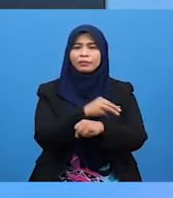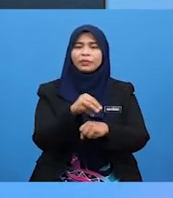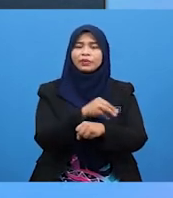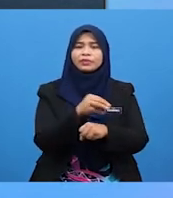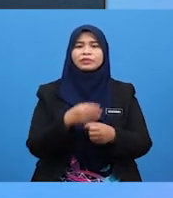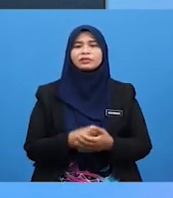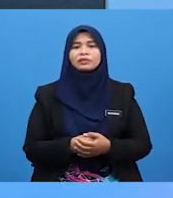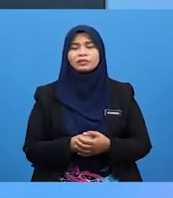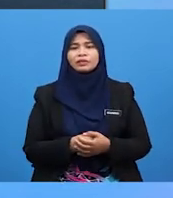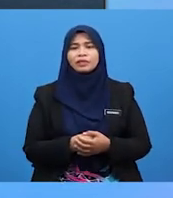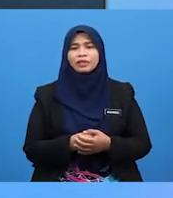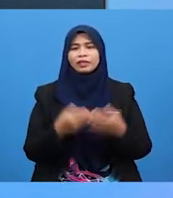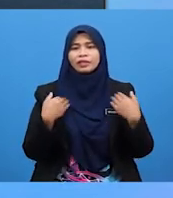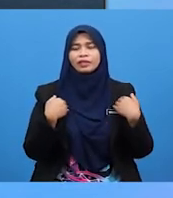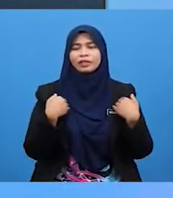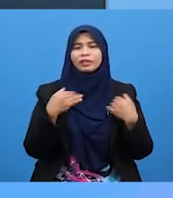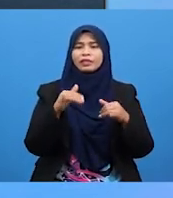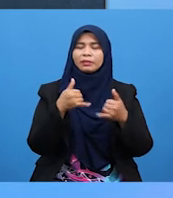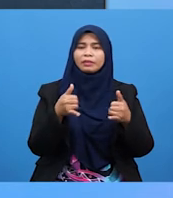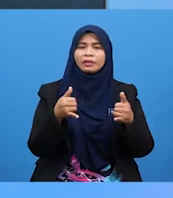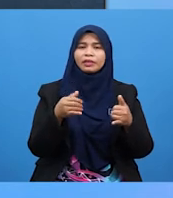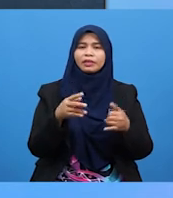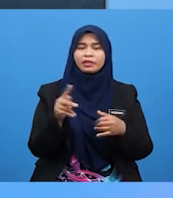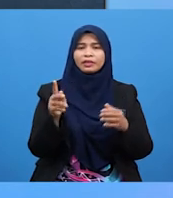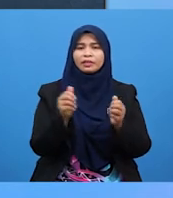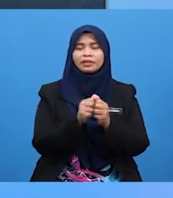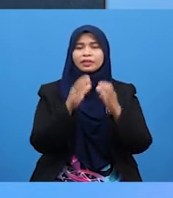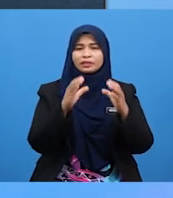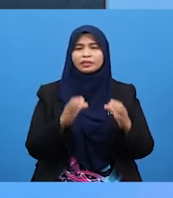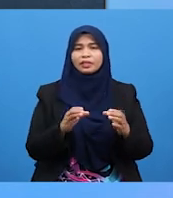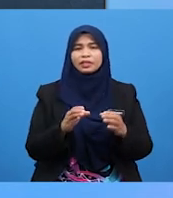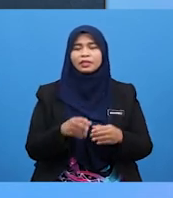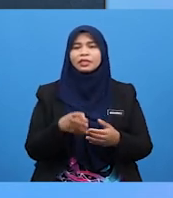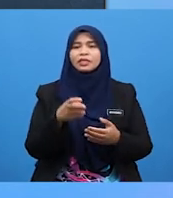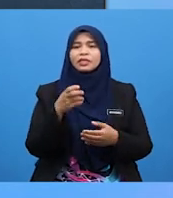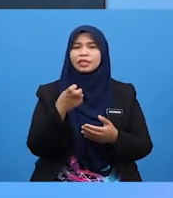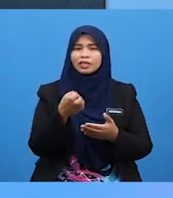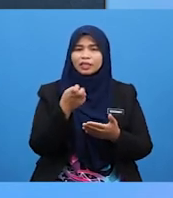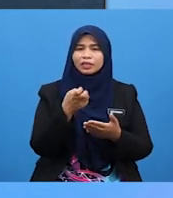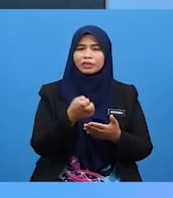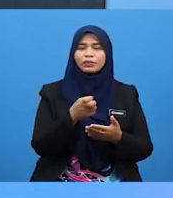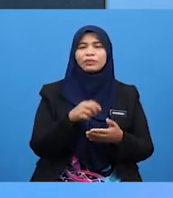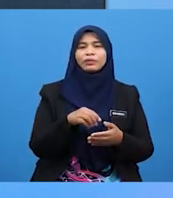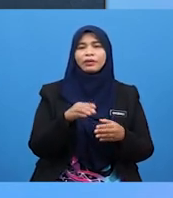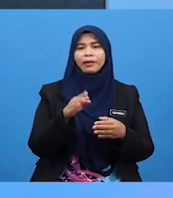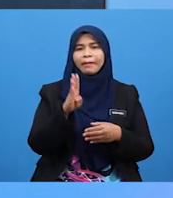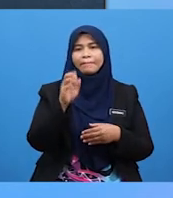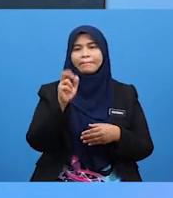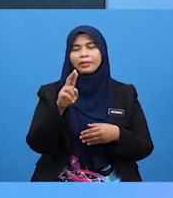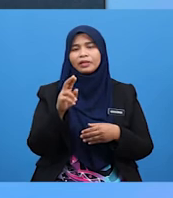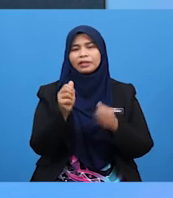Baris Bar Kayu Yang Dimainkan Dengan Cara Mengetuk Bar Tersebut